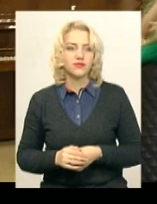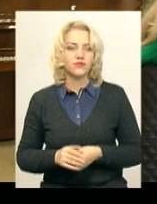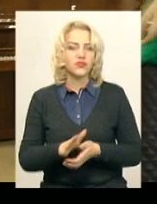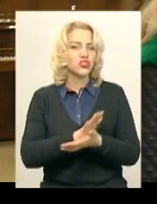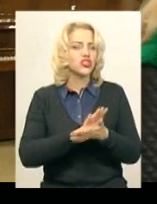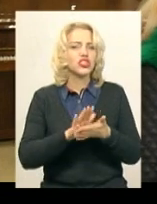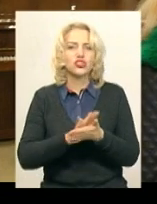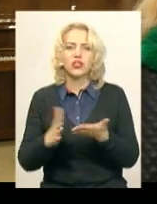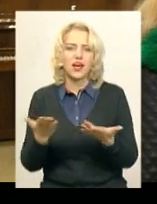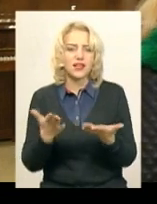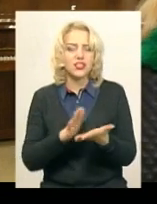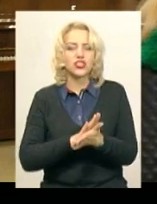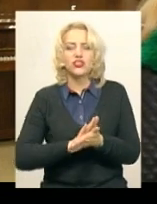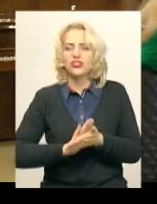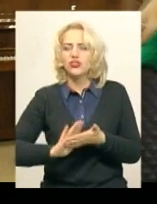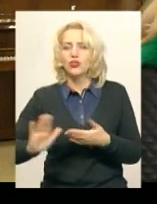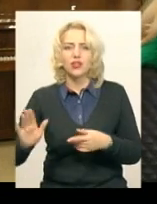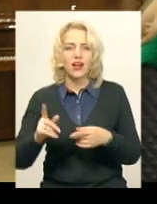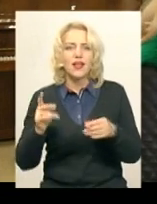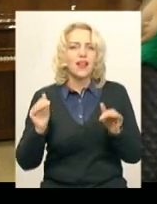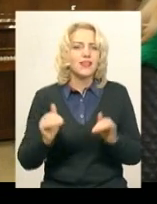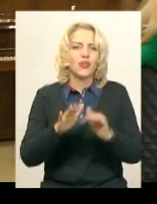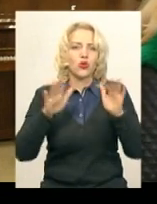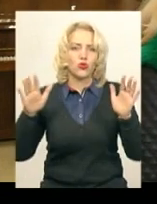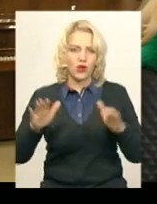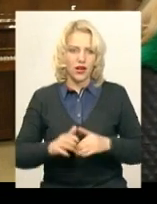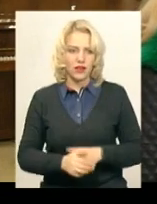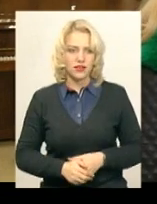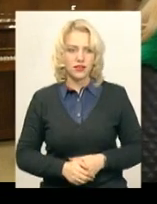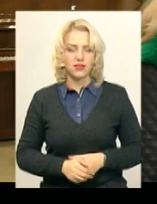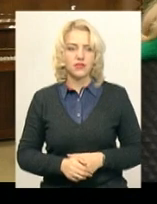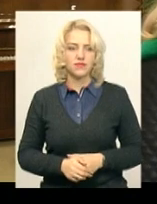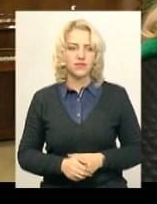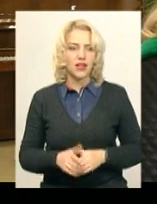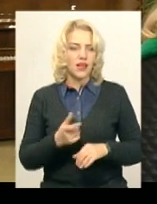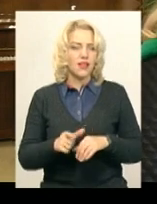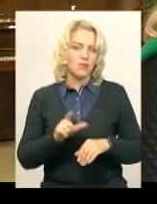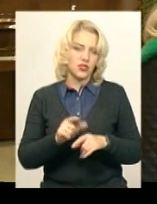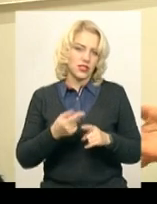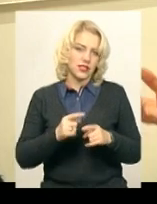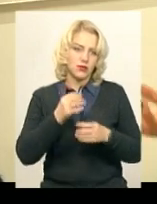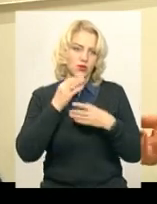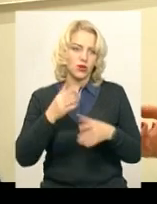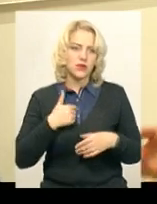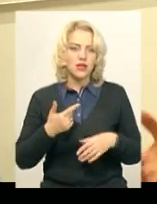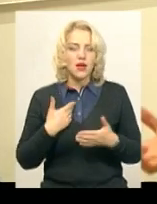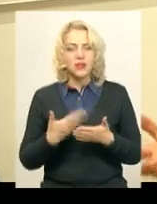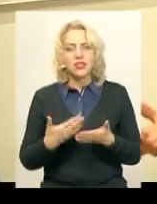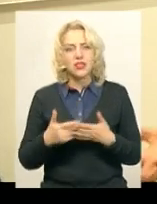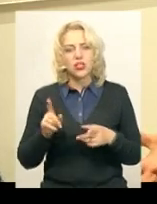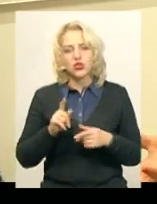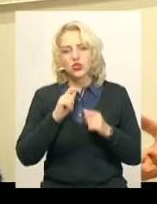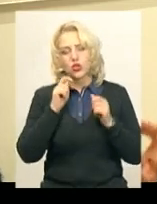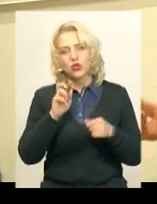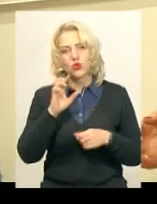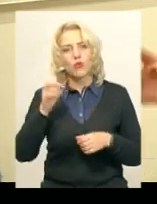чистота якась, чистота якась, така недоторканість. Найбільше це сподобалось. Мені здається, що дарунок